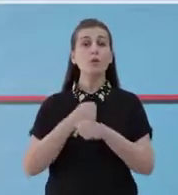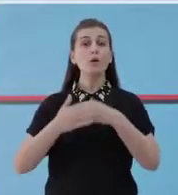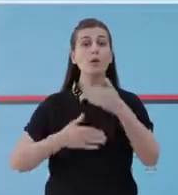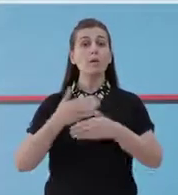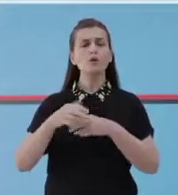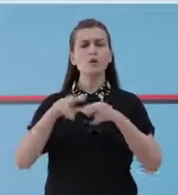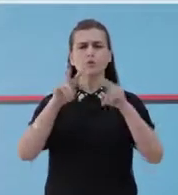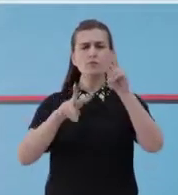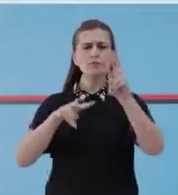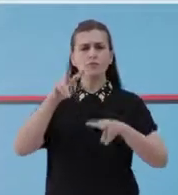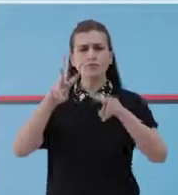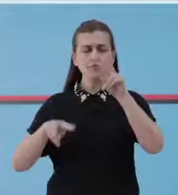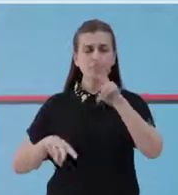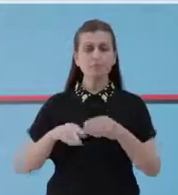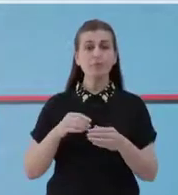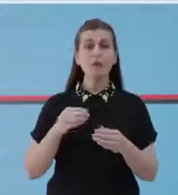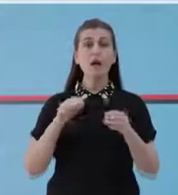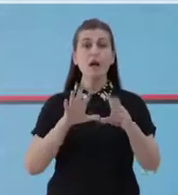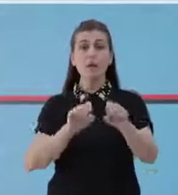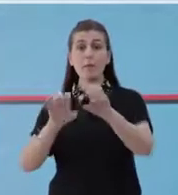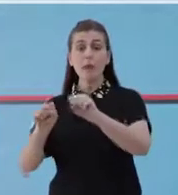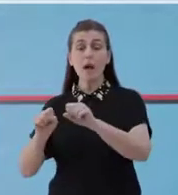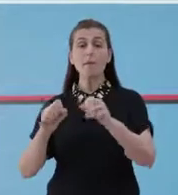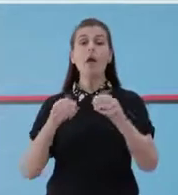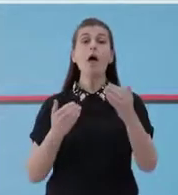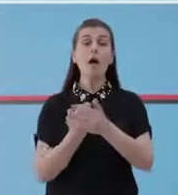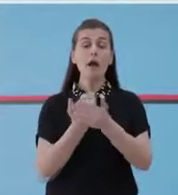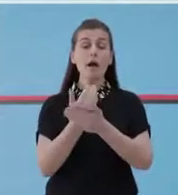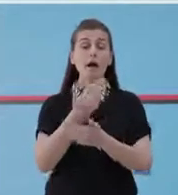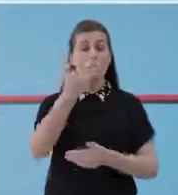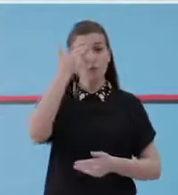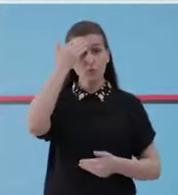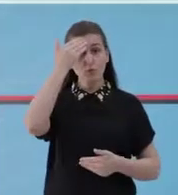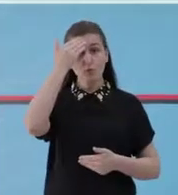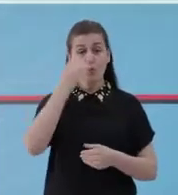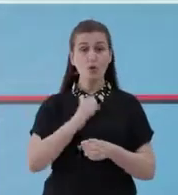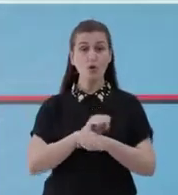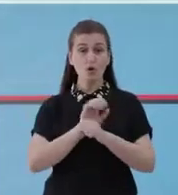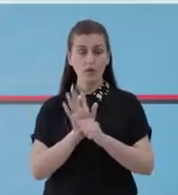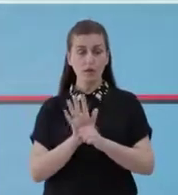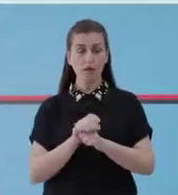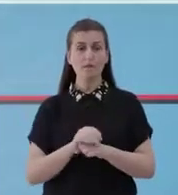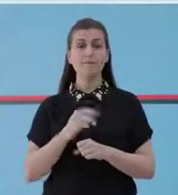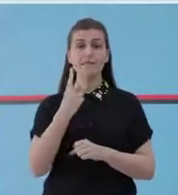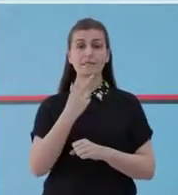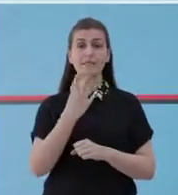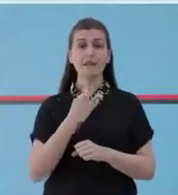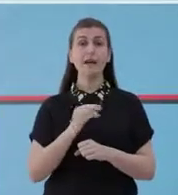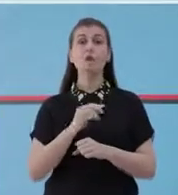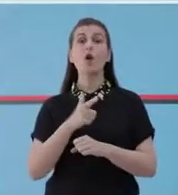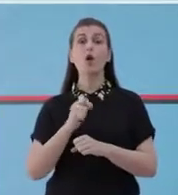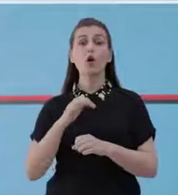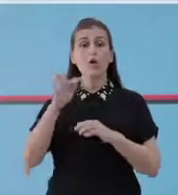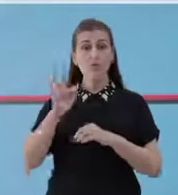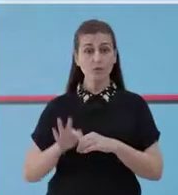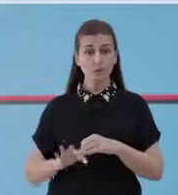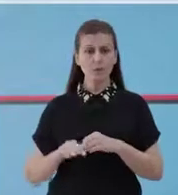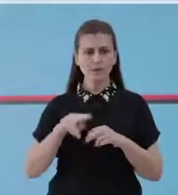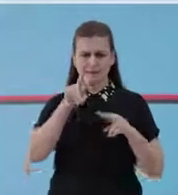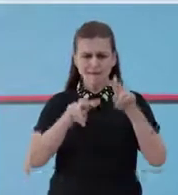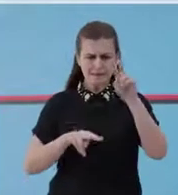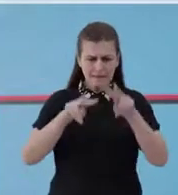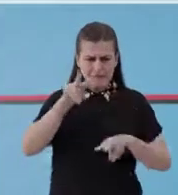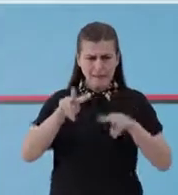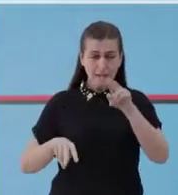identifikimin e rasteve të reja dhe gjurmimin e kontakteve të litura me ta. Në 24 orët e fundit janë testuar